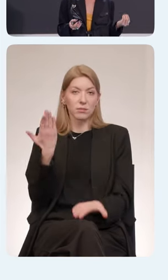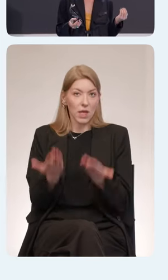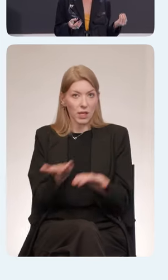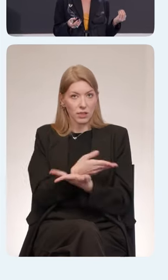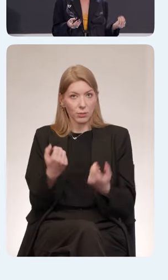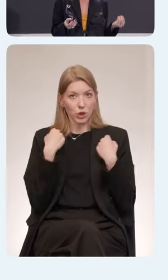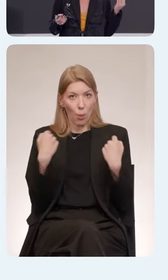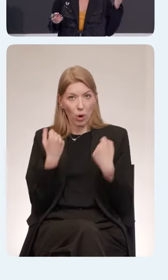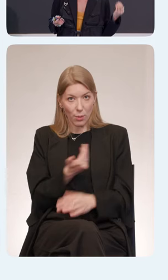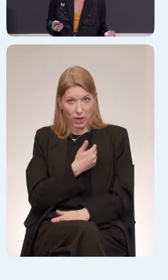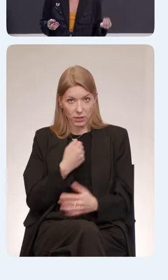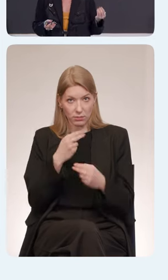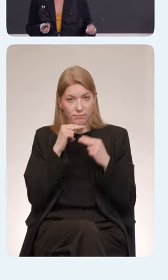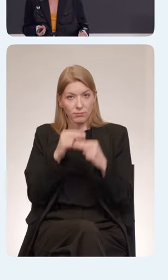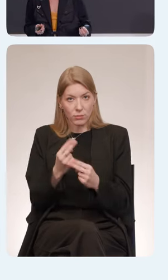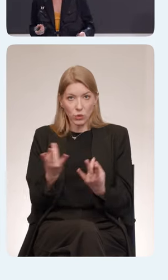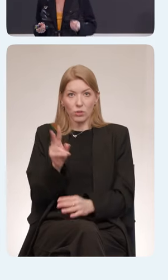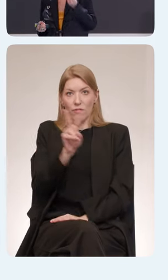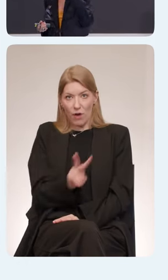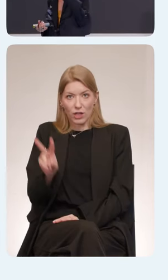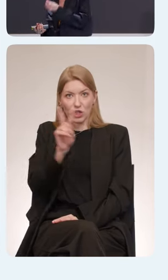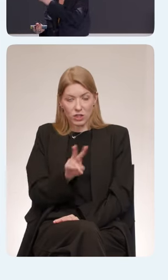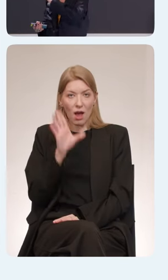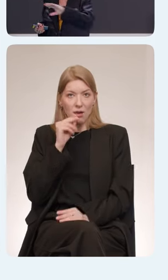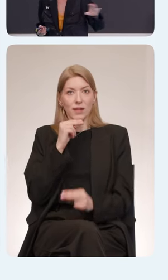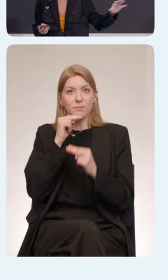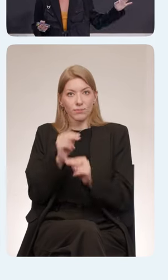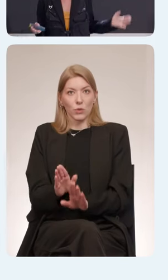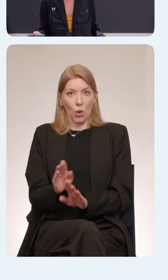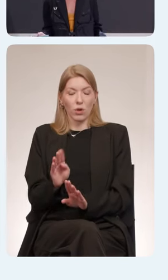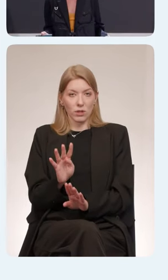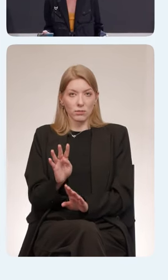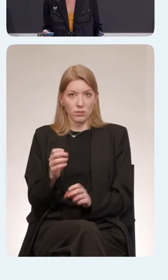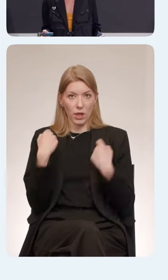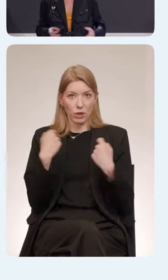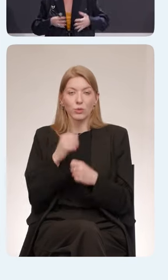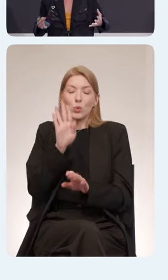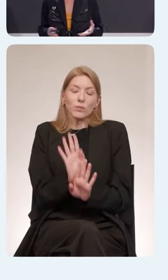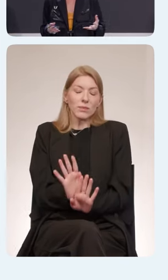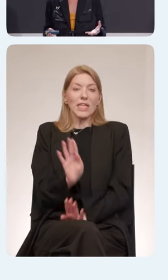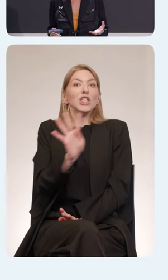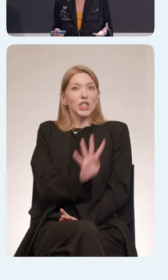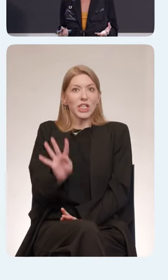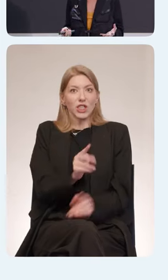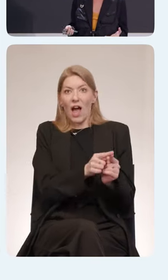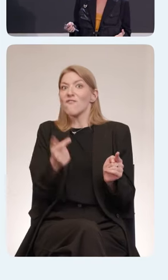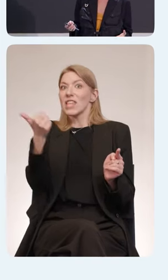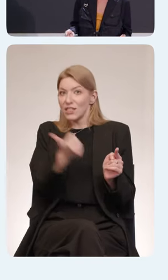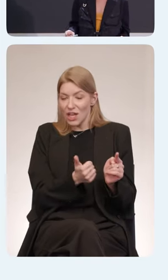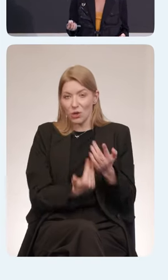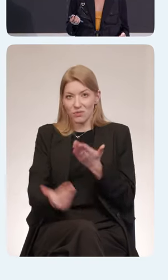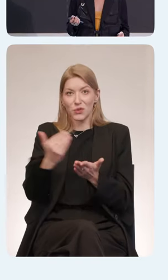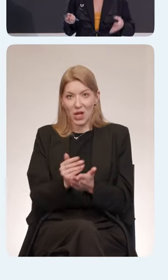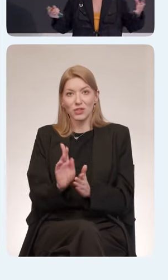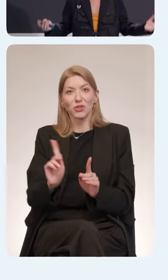есть два часа времени, когда мы тренируемся. У нас есть, ладно, четыре часа в неделю, когда мы тренируемся, только тогда у нас получится какой-то результат.